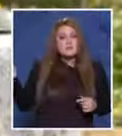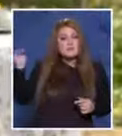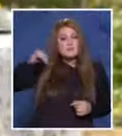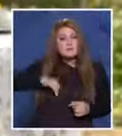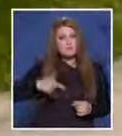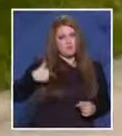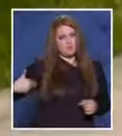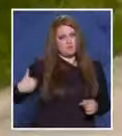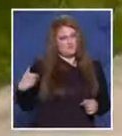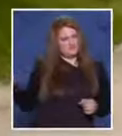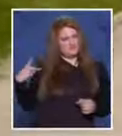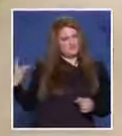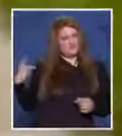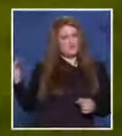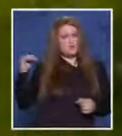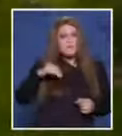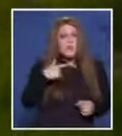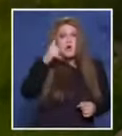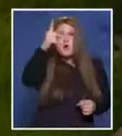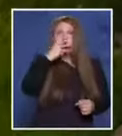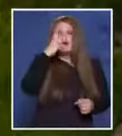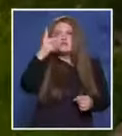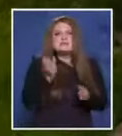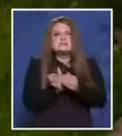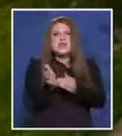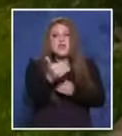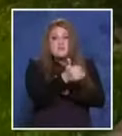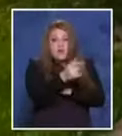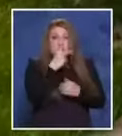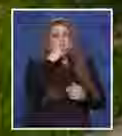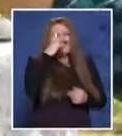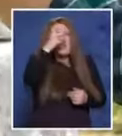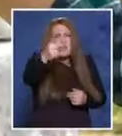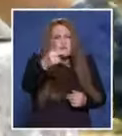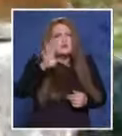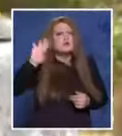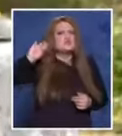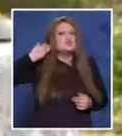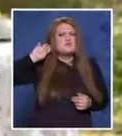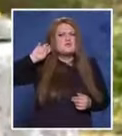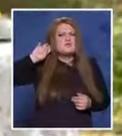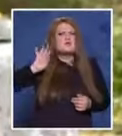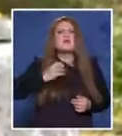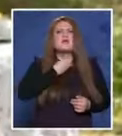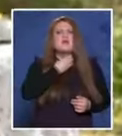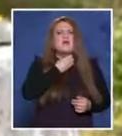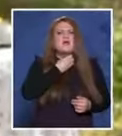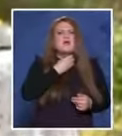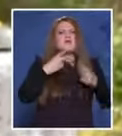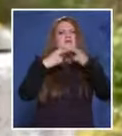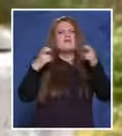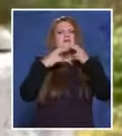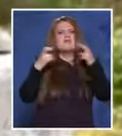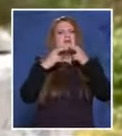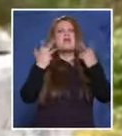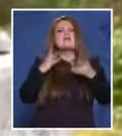Денчо отгоре. И още отгоре от завоя. Видяхте този завой. Чувам тук с крясъци. Къде